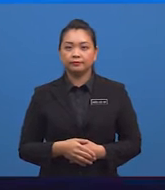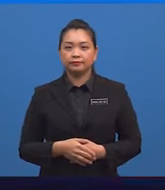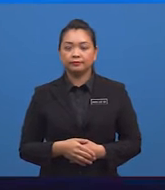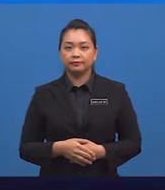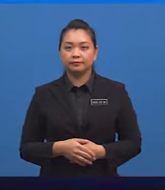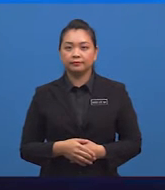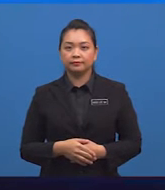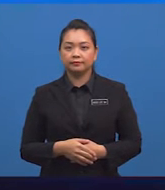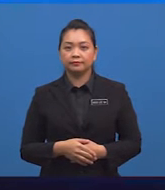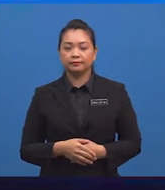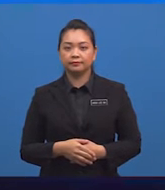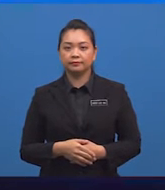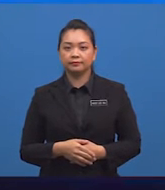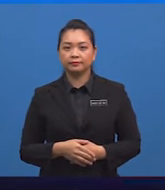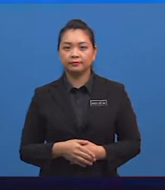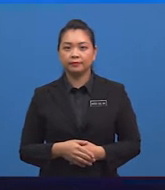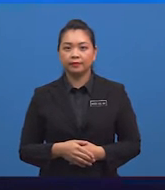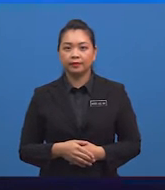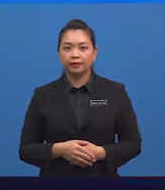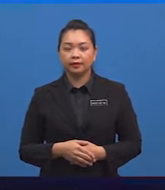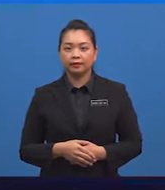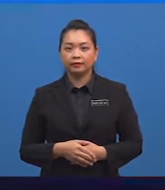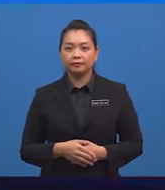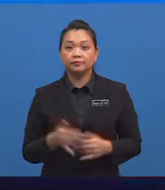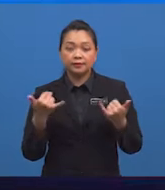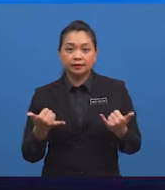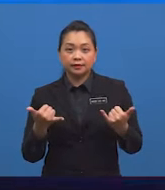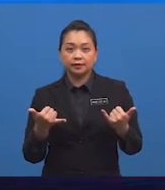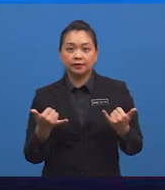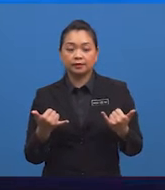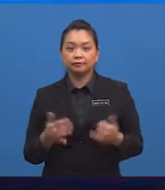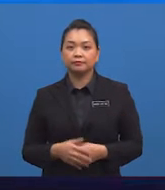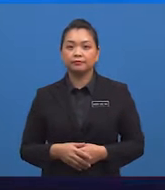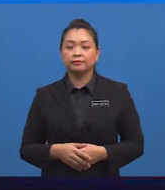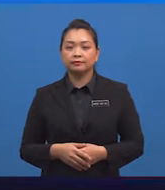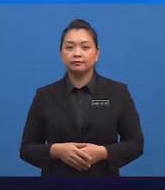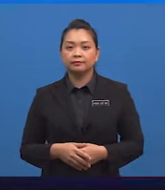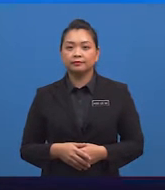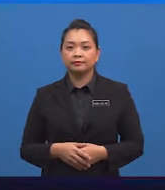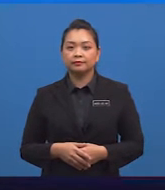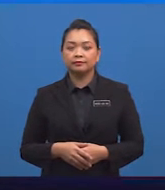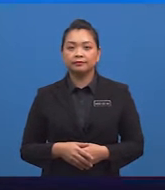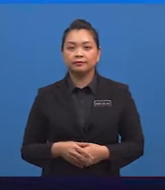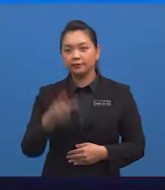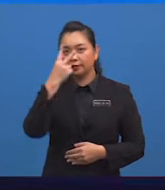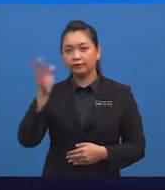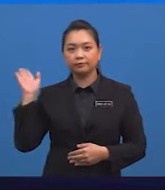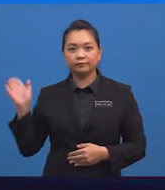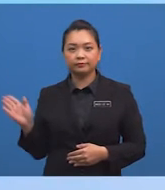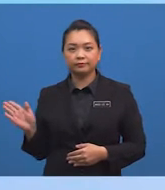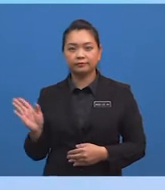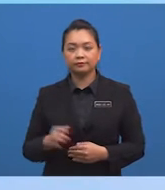mengukuhkan lagi kefahaman murid-murid Mari Cikgu Ju pula bantu untuk soalan